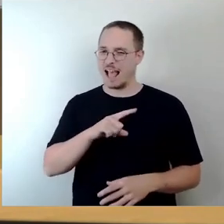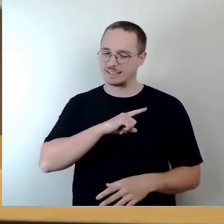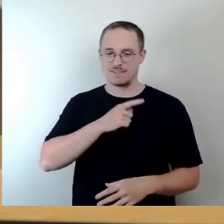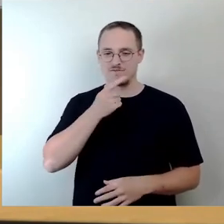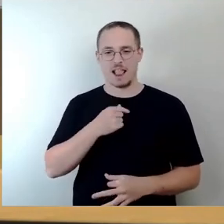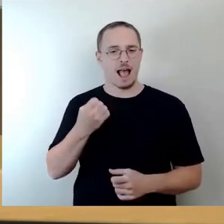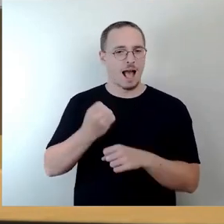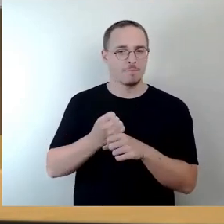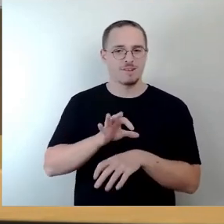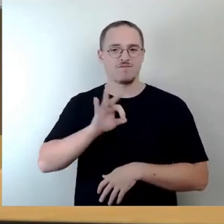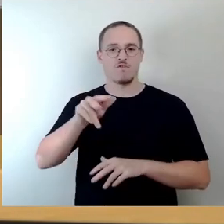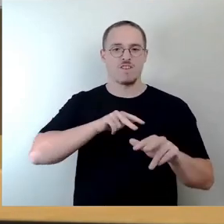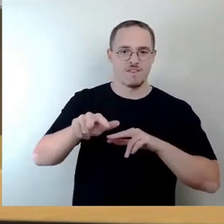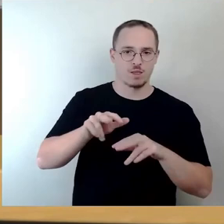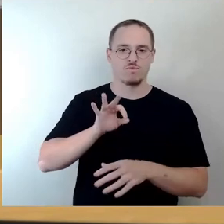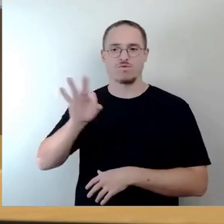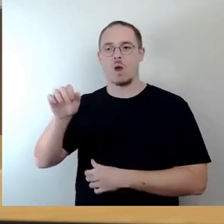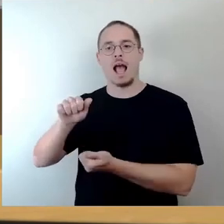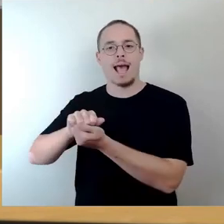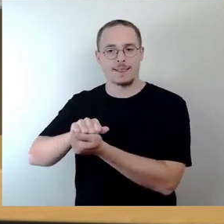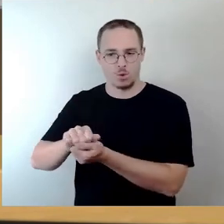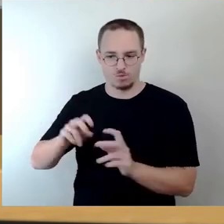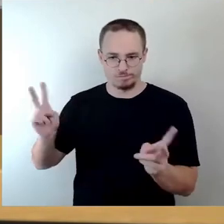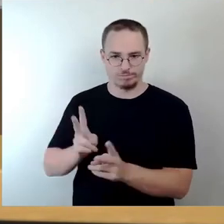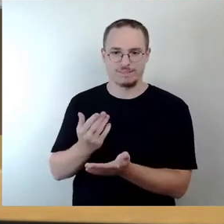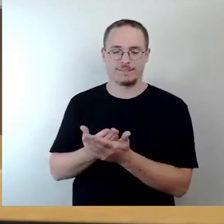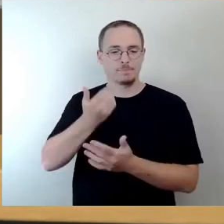herzliche Bitte ist, heute zu diskutieren und zu beschließen. Dankeschön.